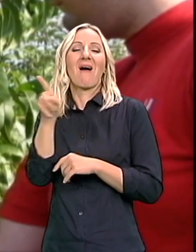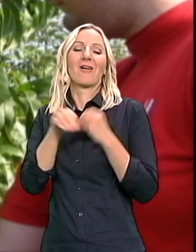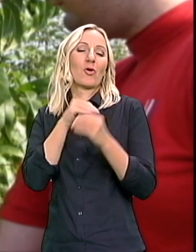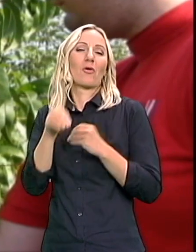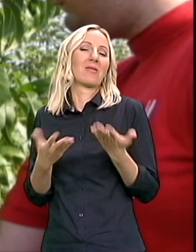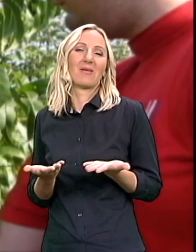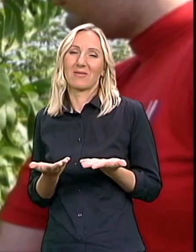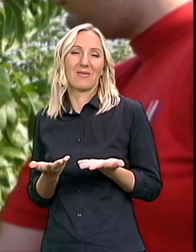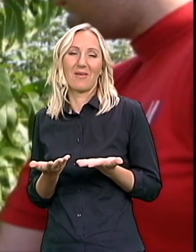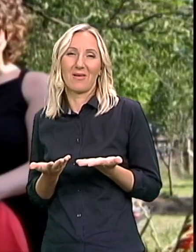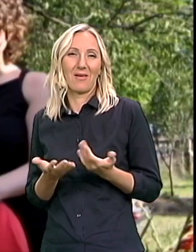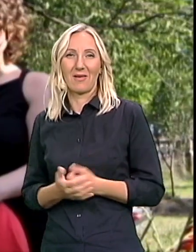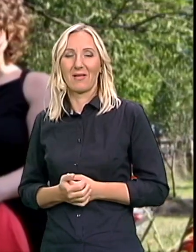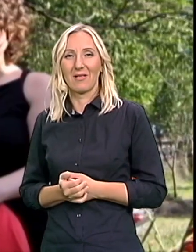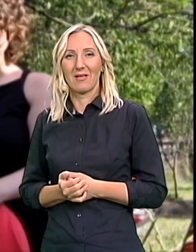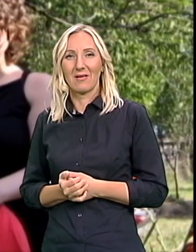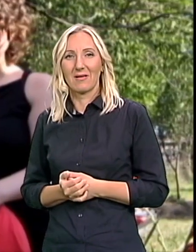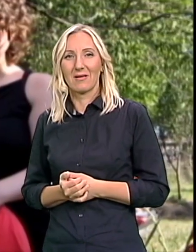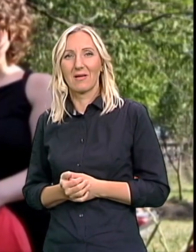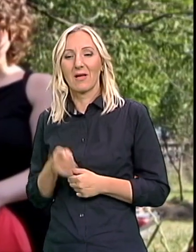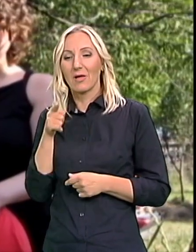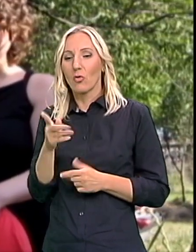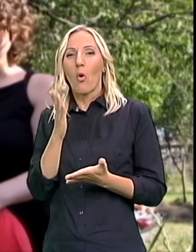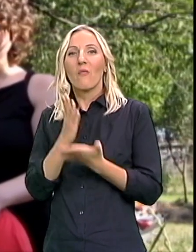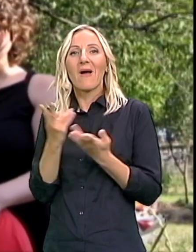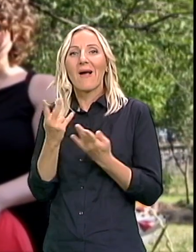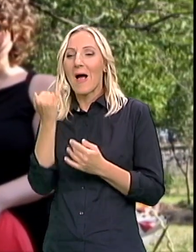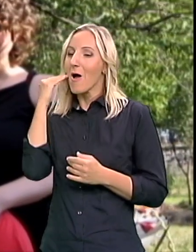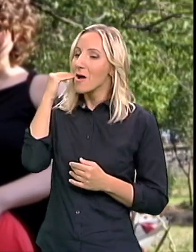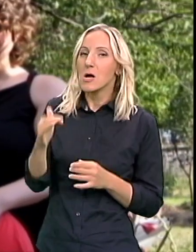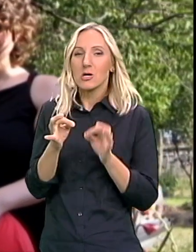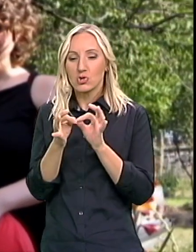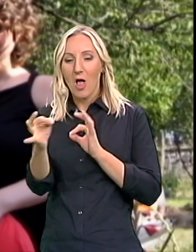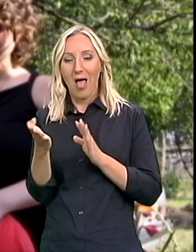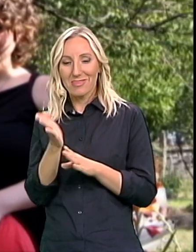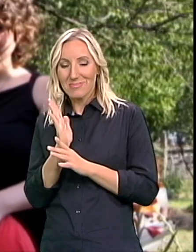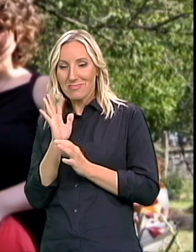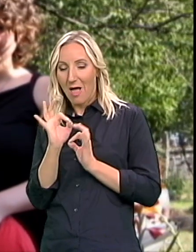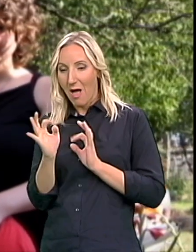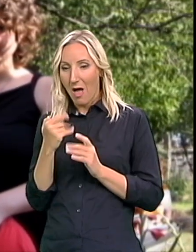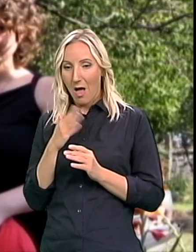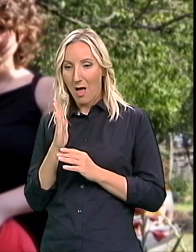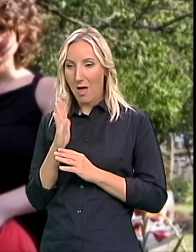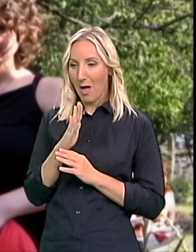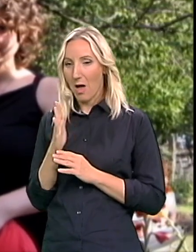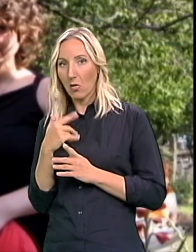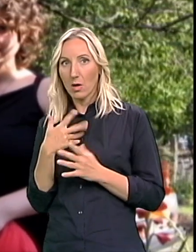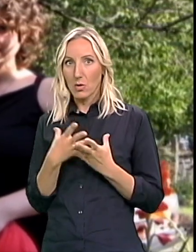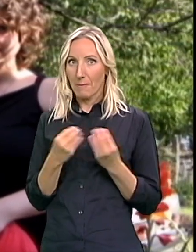roditeljstvo To je uvek neki hod Po žiletu Između onoga Da ne preterate Ili da nešto ne uradite